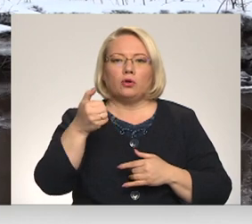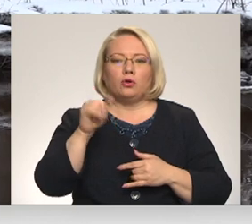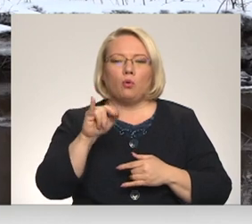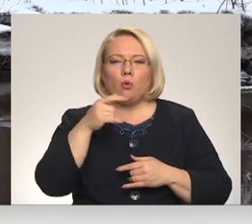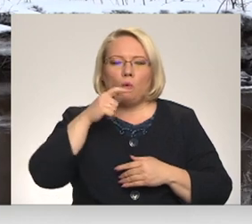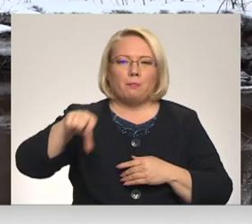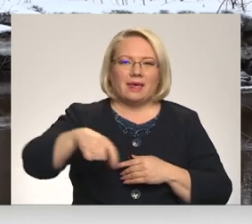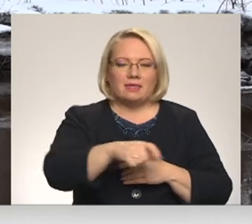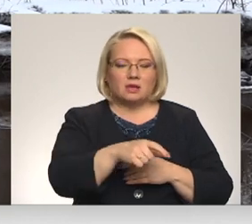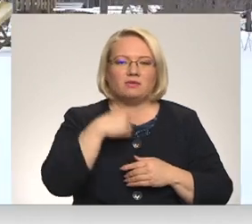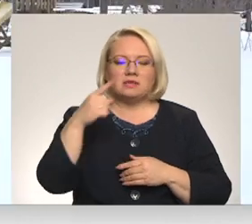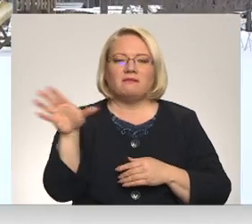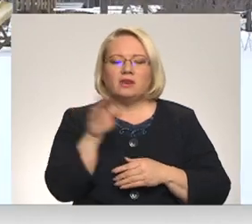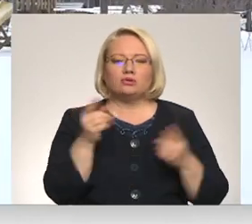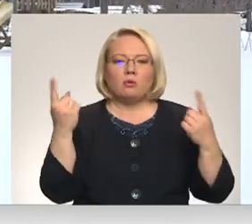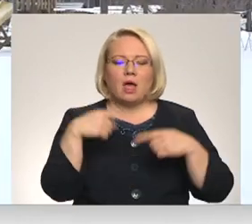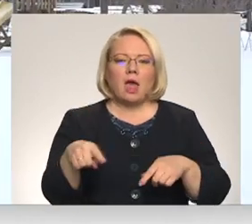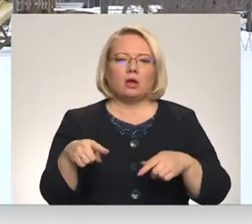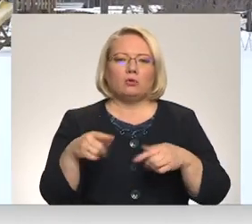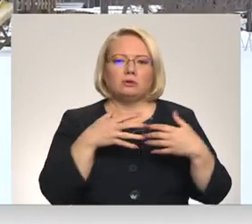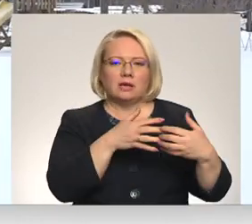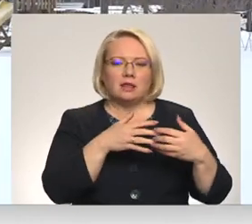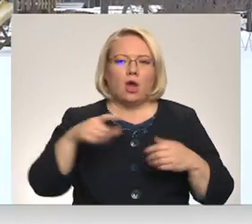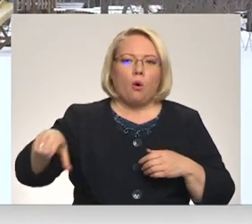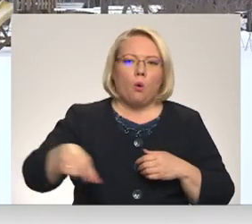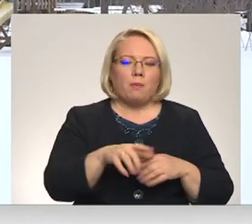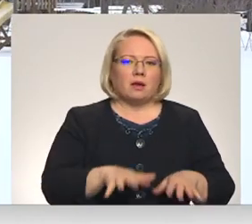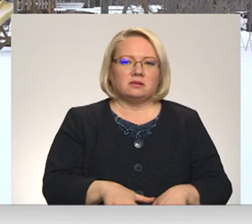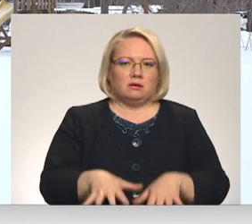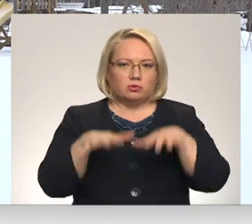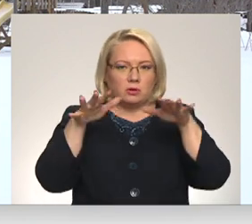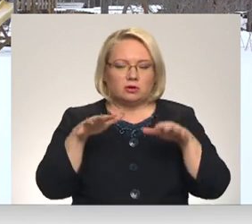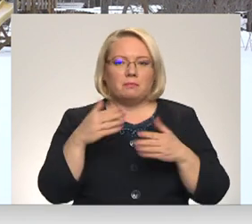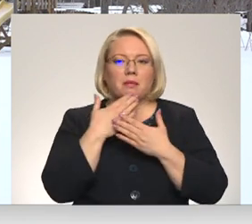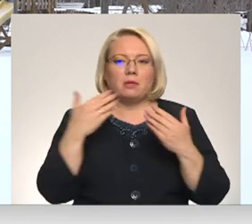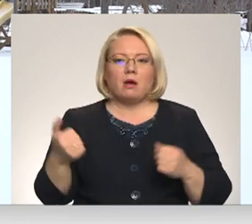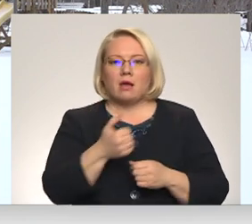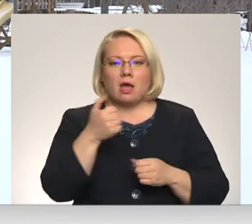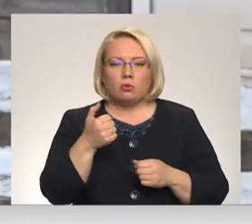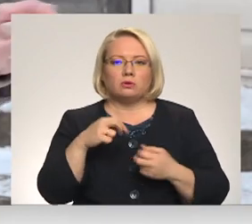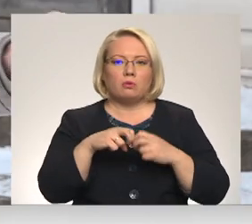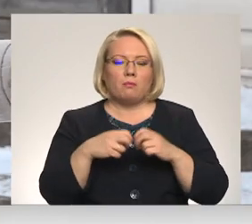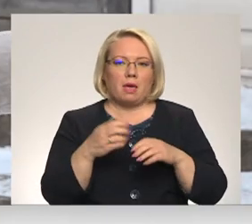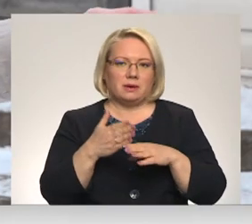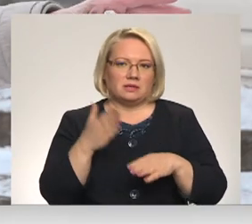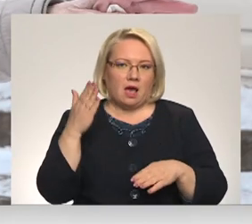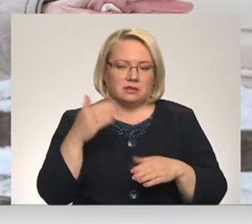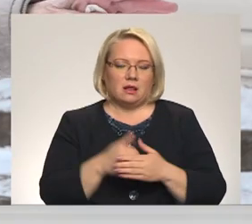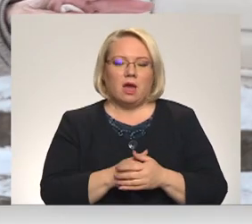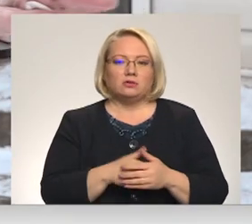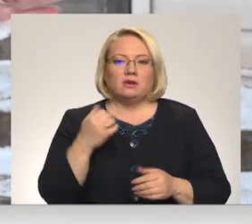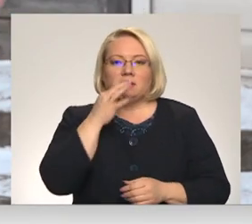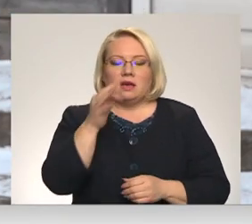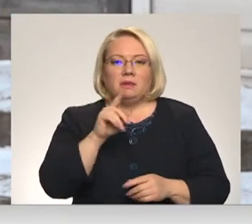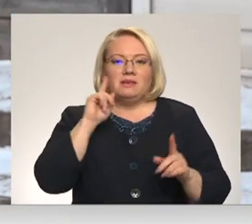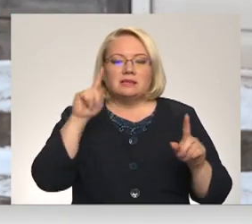visu šo laiku cīnās ar ūpi, kas pārceļas uz sētu. Taču pēdējos gados problēma sācinājusies. Bet visrakākais ir tas, ka